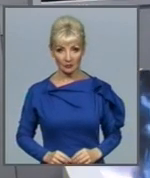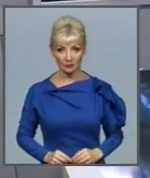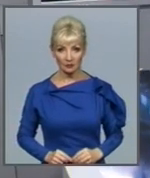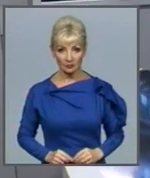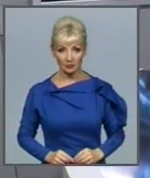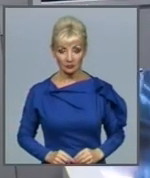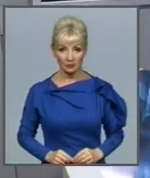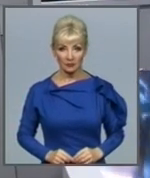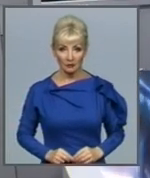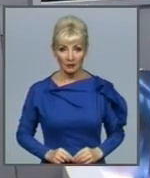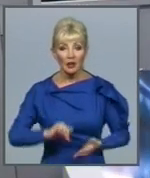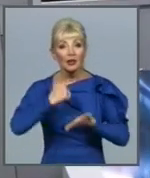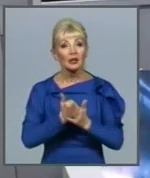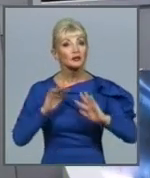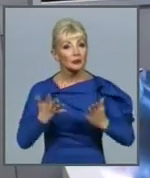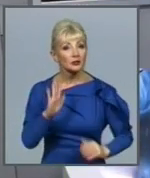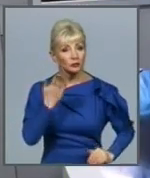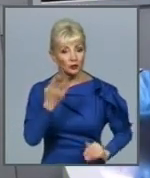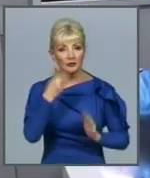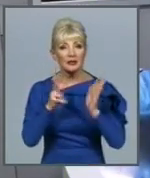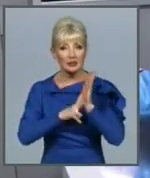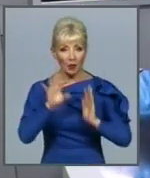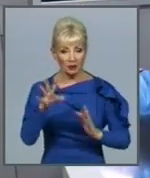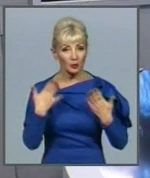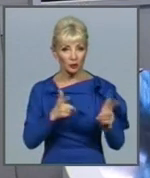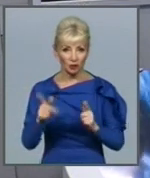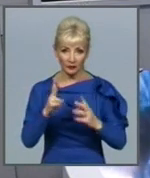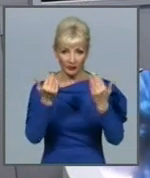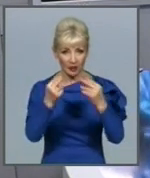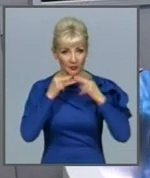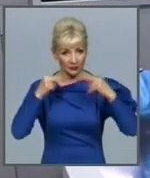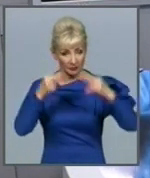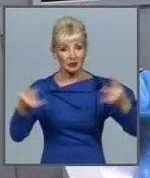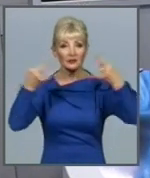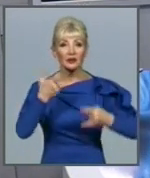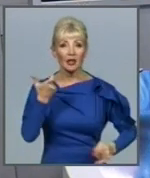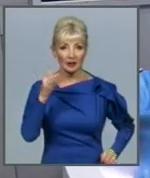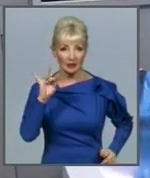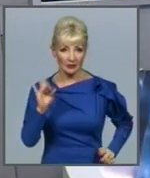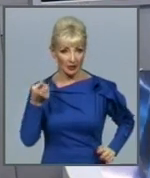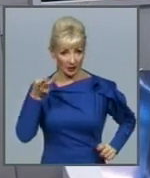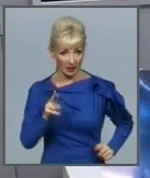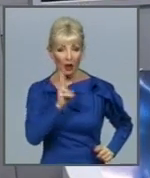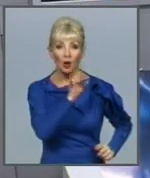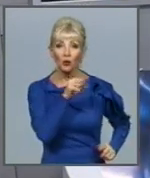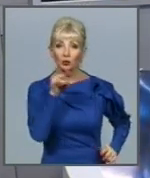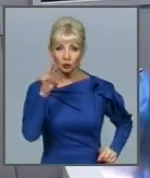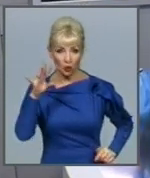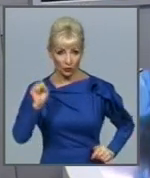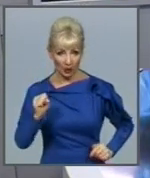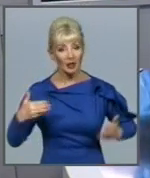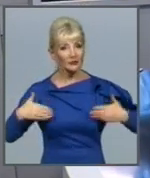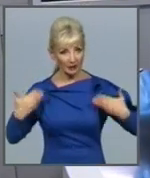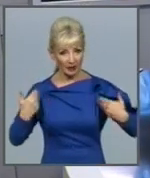Головні події вівторка, 27 жовтня, вже зібрані та готові до вашої уваги. В ефірі Харківські Звістя. У студії Евгенія Кутнова. Мої вітання, ми